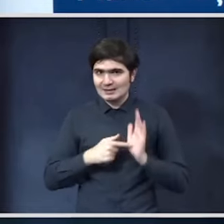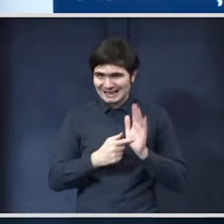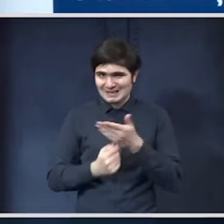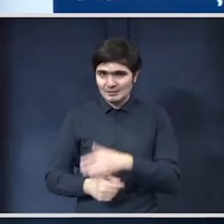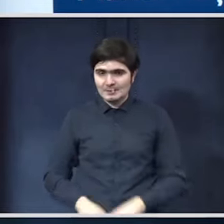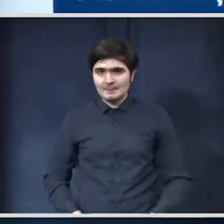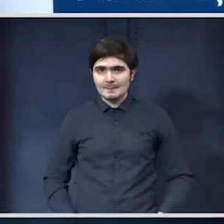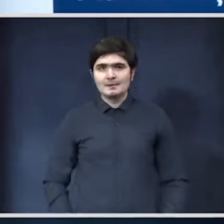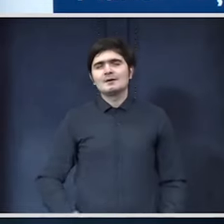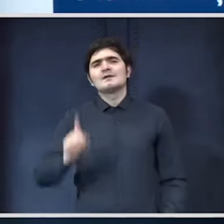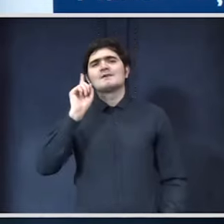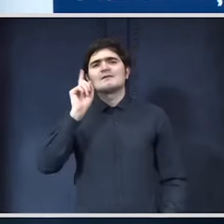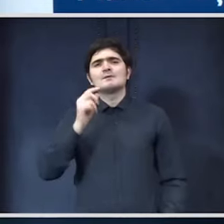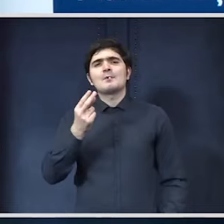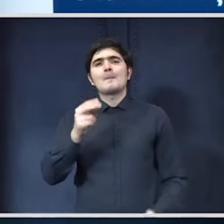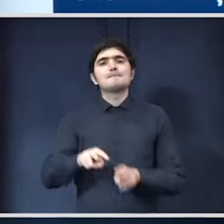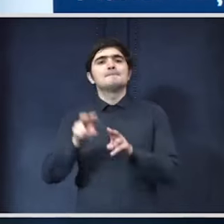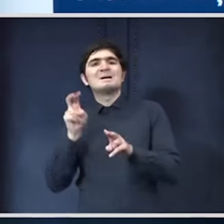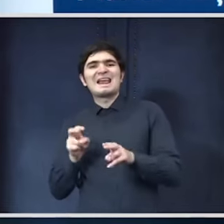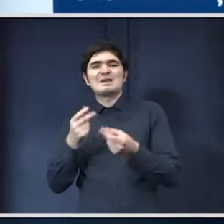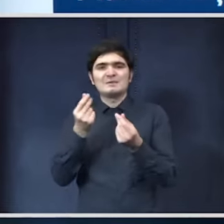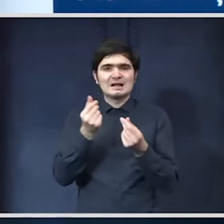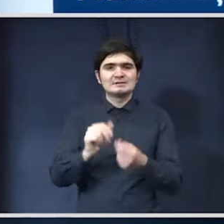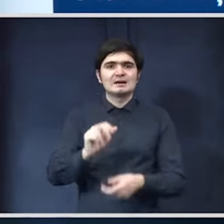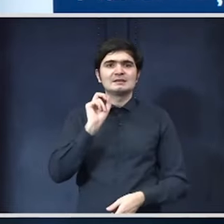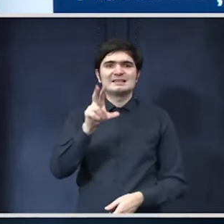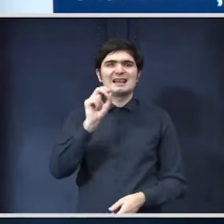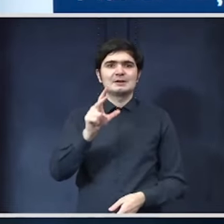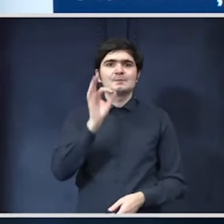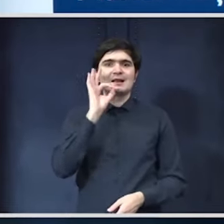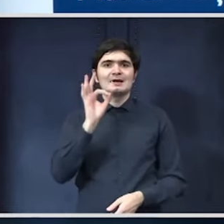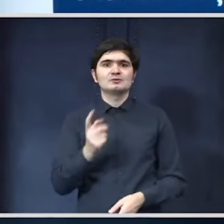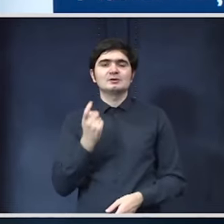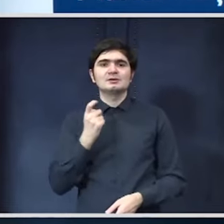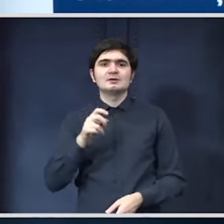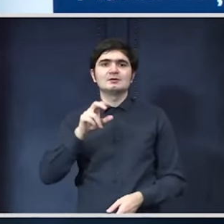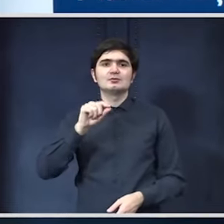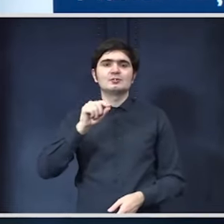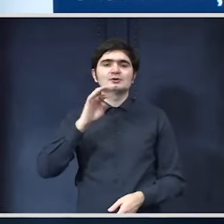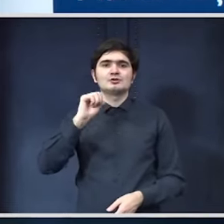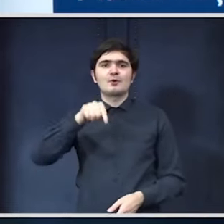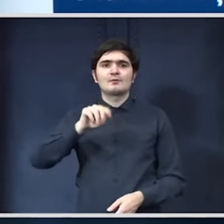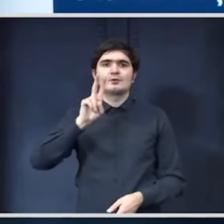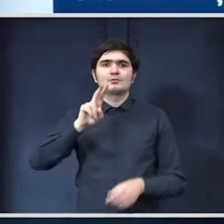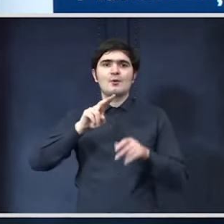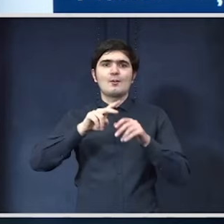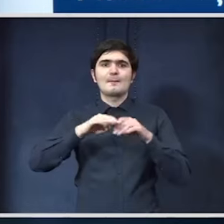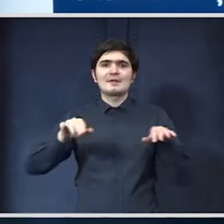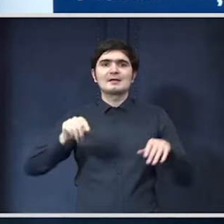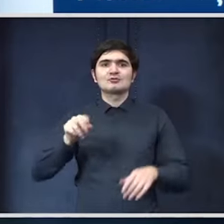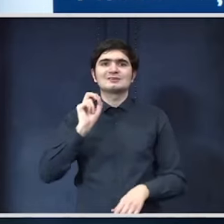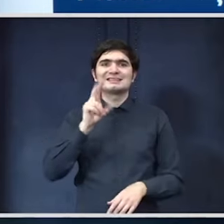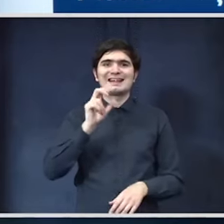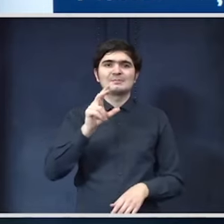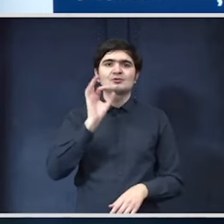va fi o prefinanțare de 310% din cei 29,2 miliarde acest 310%